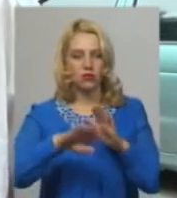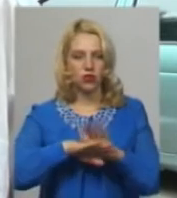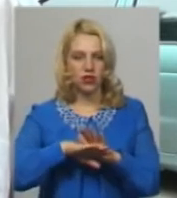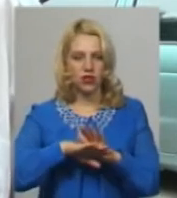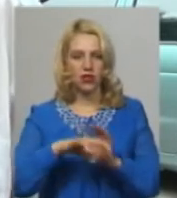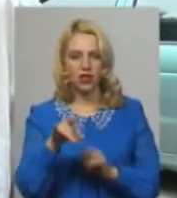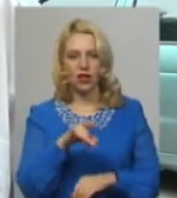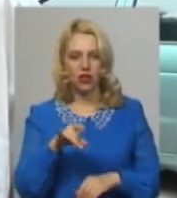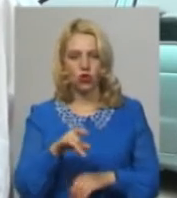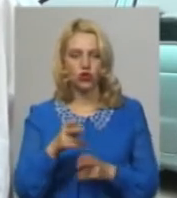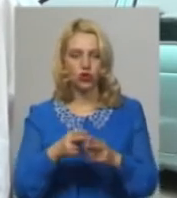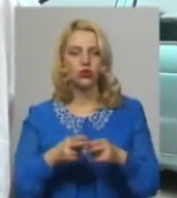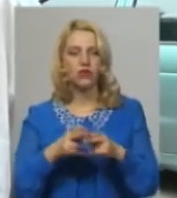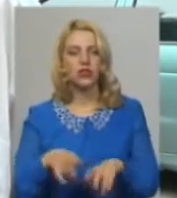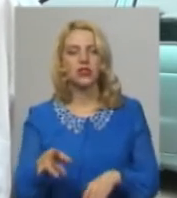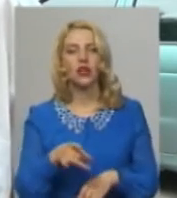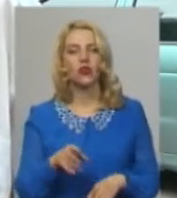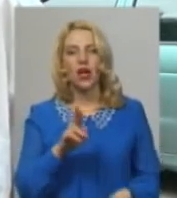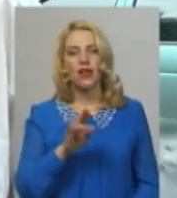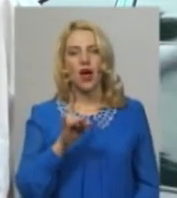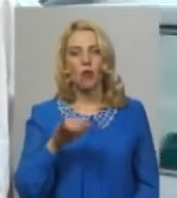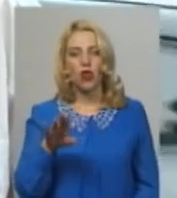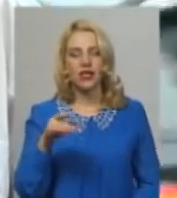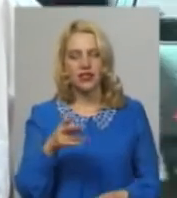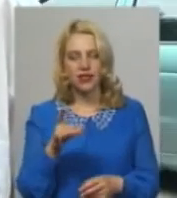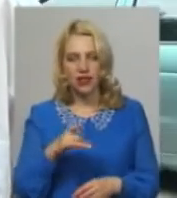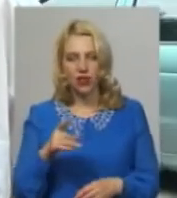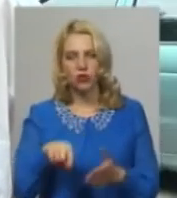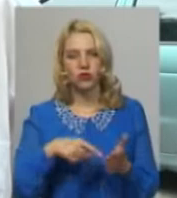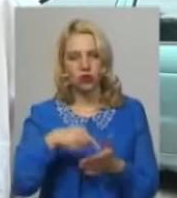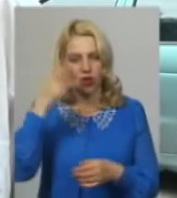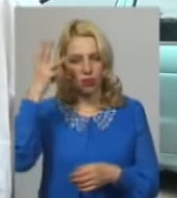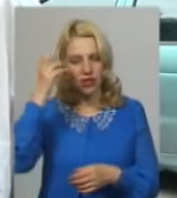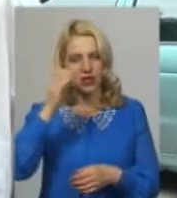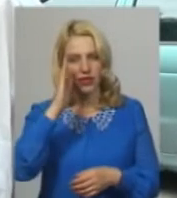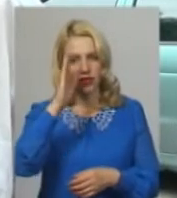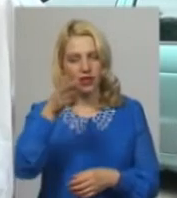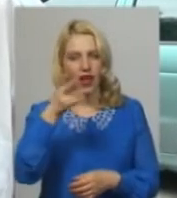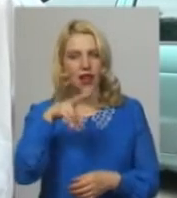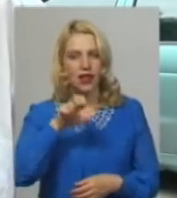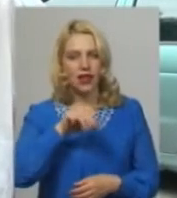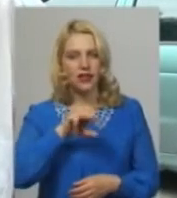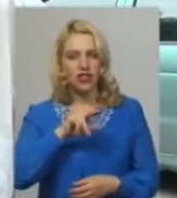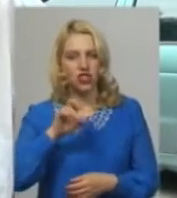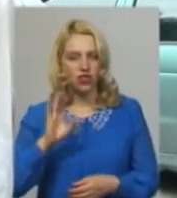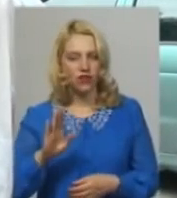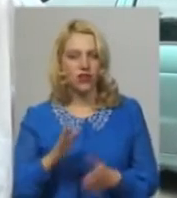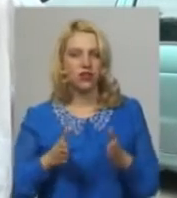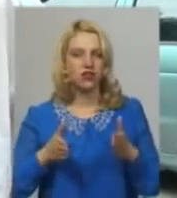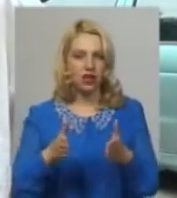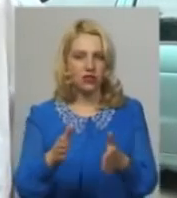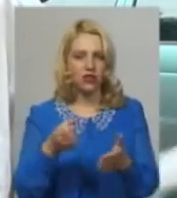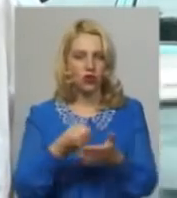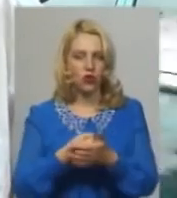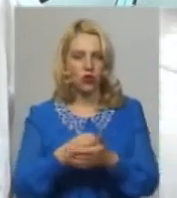-Подільський район, Донаєвецький, Єрмоленецький, місто Хмельницький і налетичив трасу до